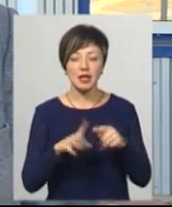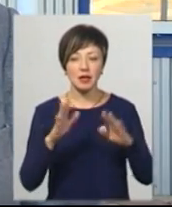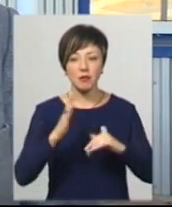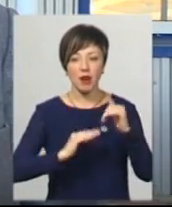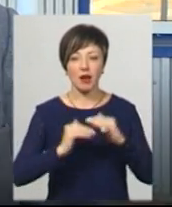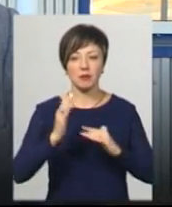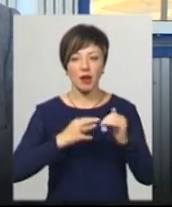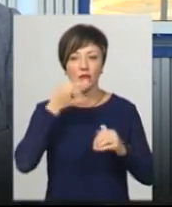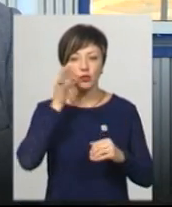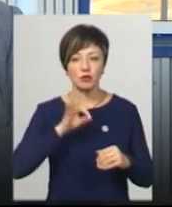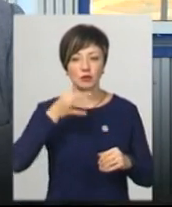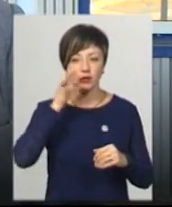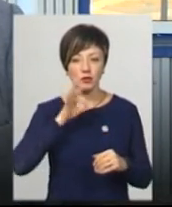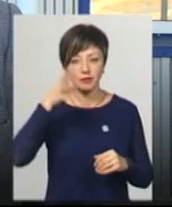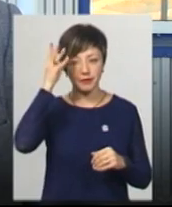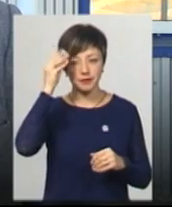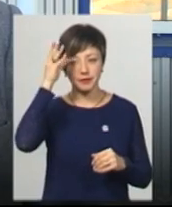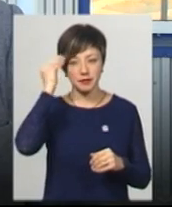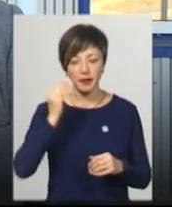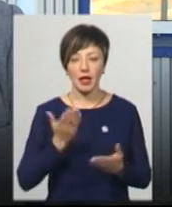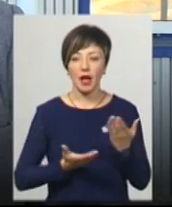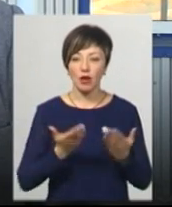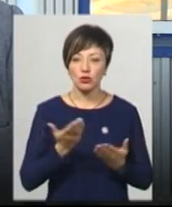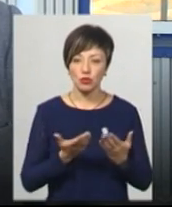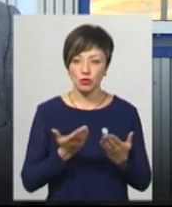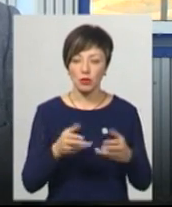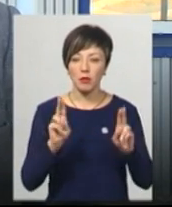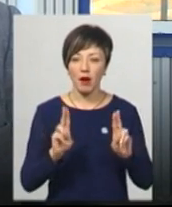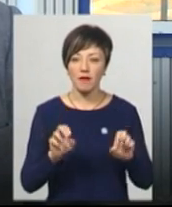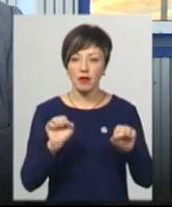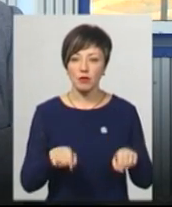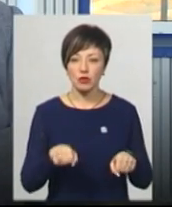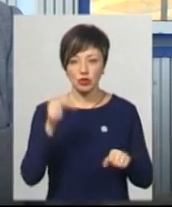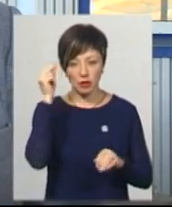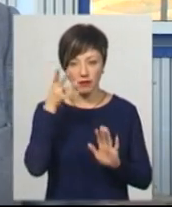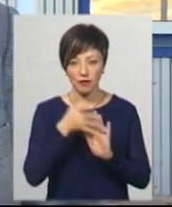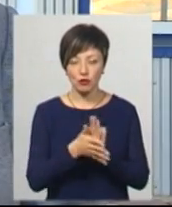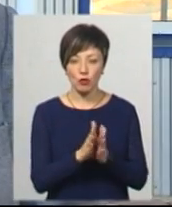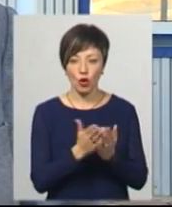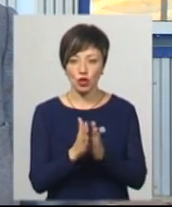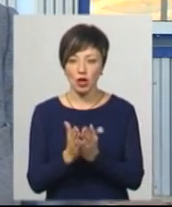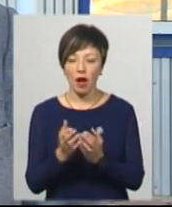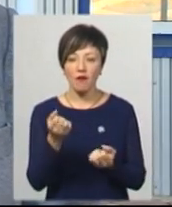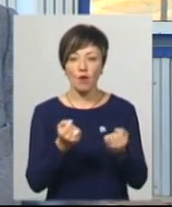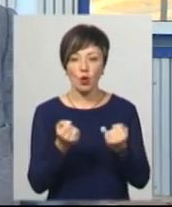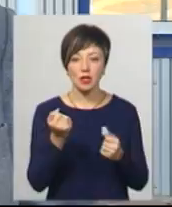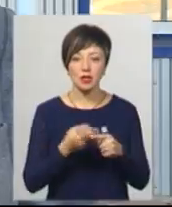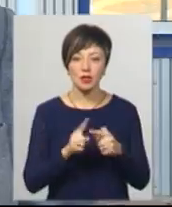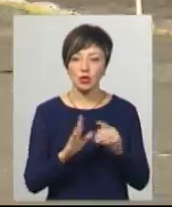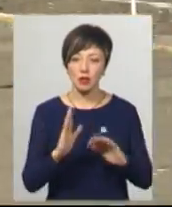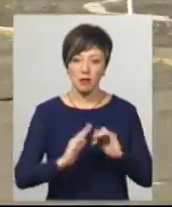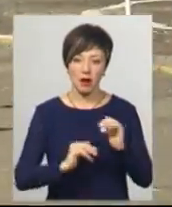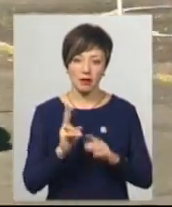практика, практика і практика. Так скажемо, якщо правила можна вивчити по книжках, а водіння – то тільки